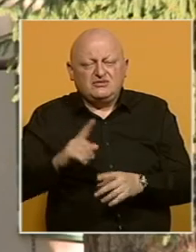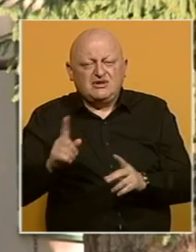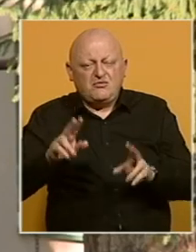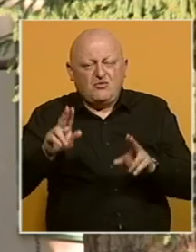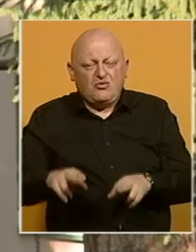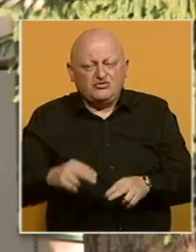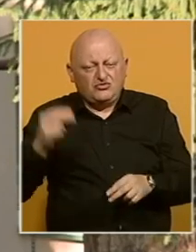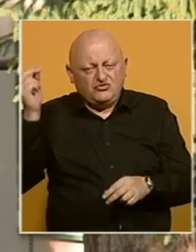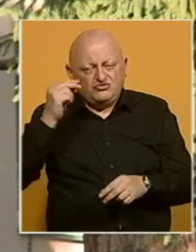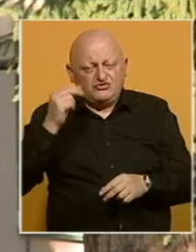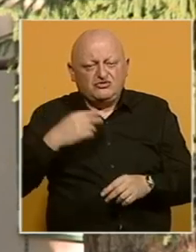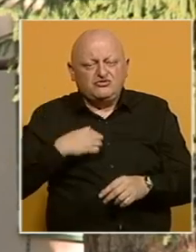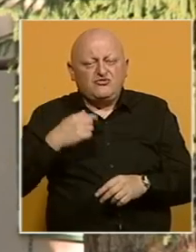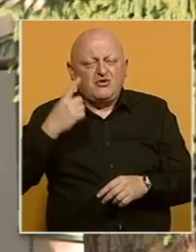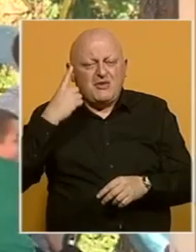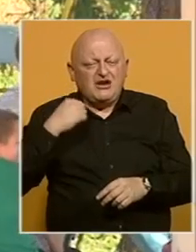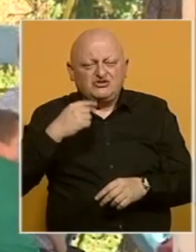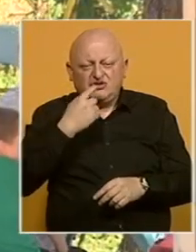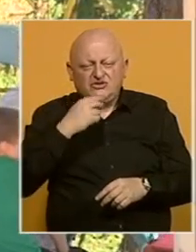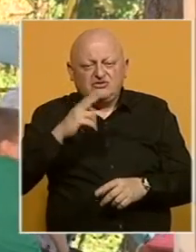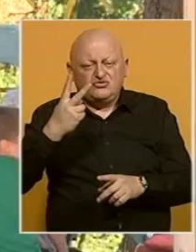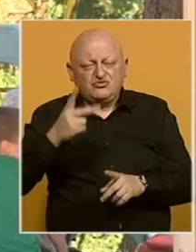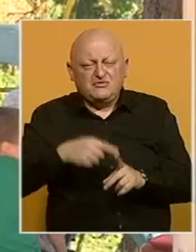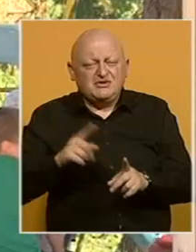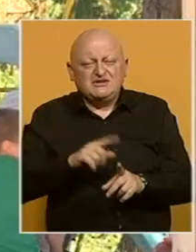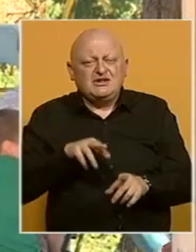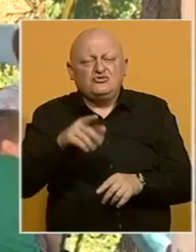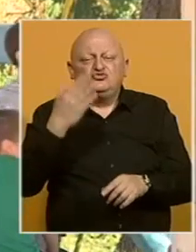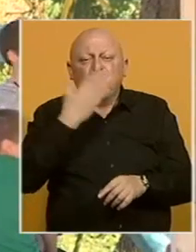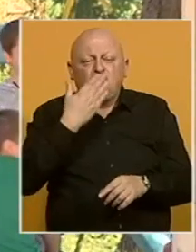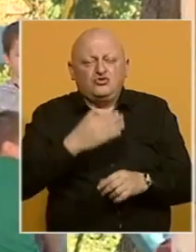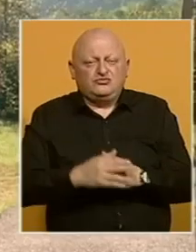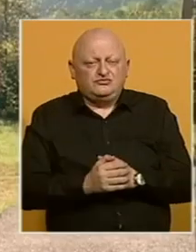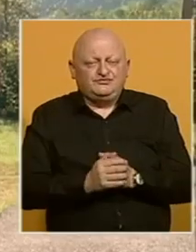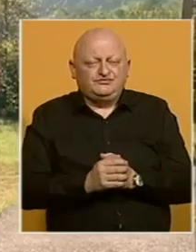nemogućnosti izučavanja maternjeg jezika drugi mjesec ne idu u školu.